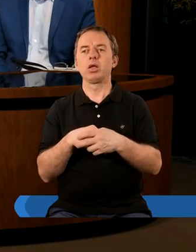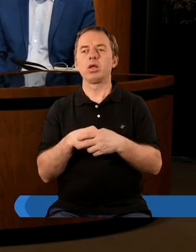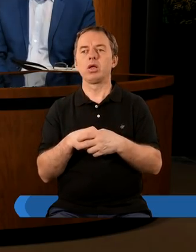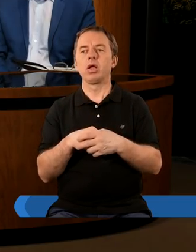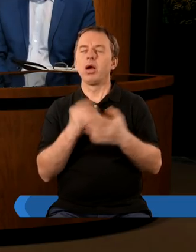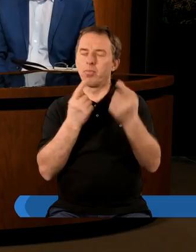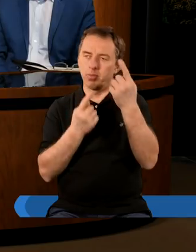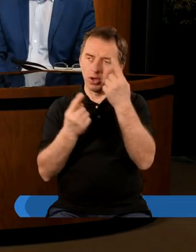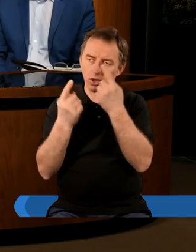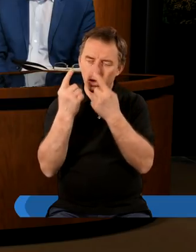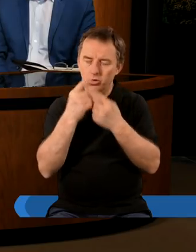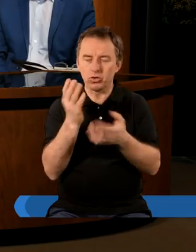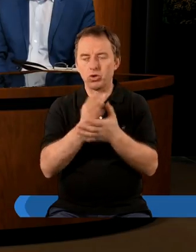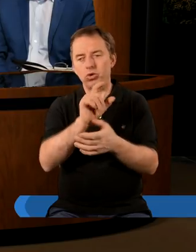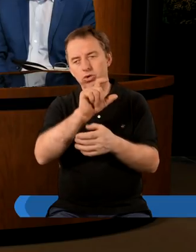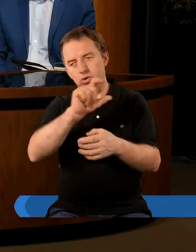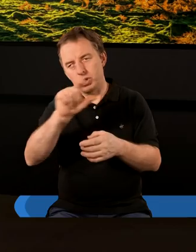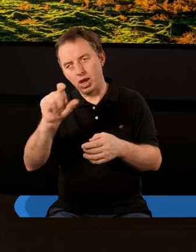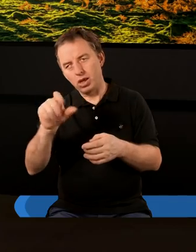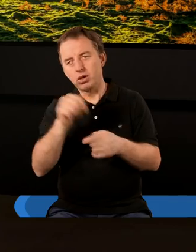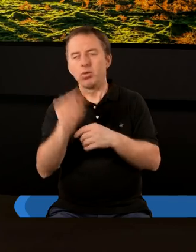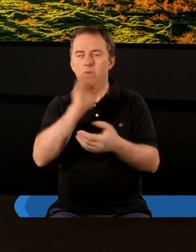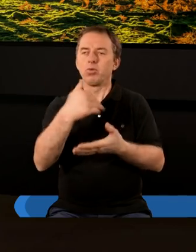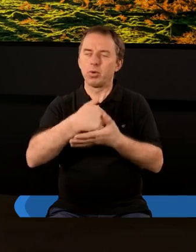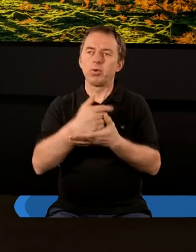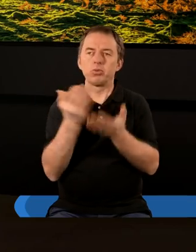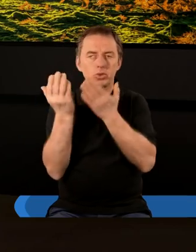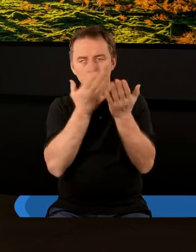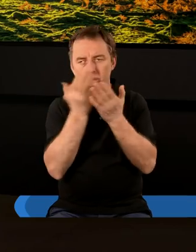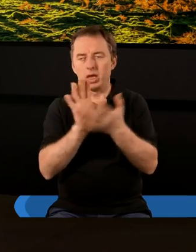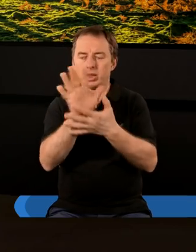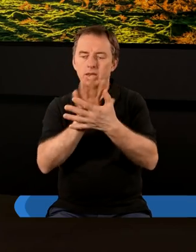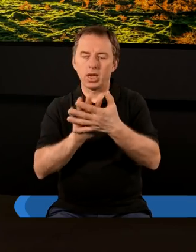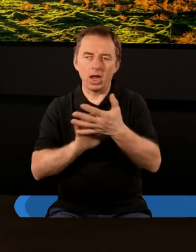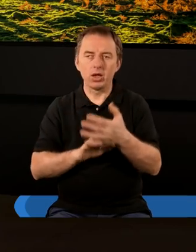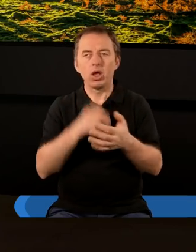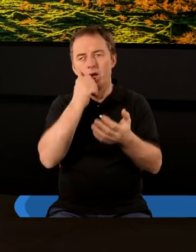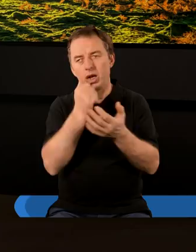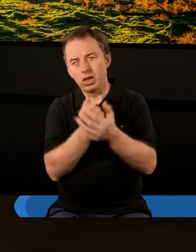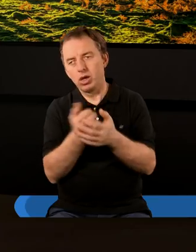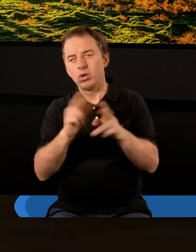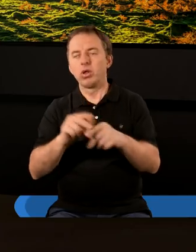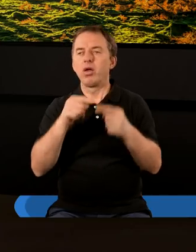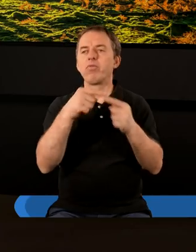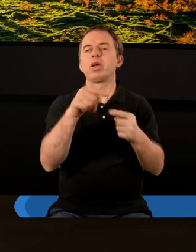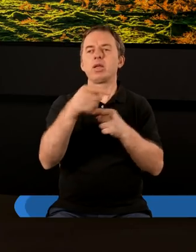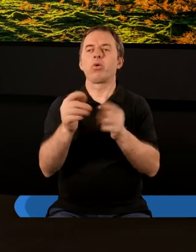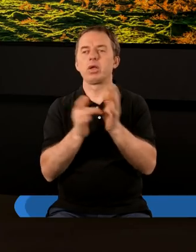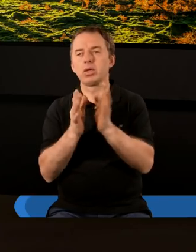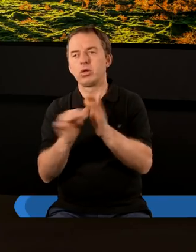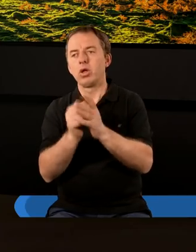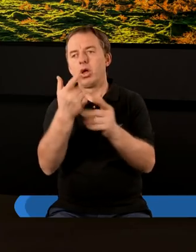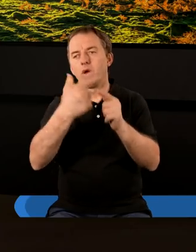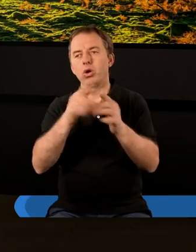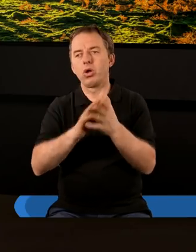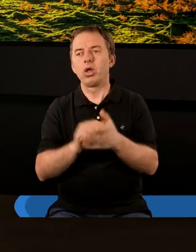I cóż, myślę, że pora byśmy z Bożą pomocą mogli przeczytać treść listu, który wysyła Pan Jezus